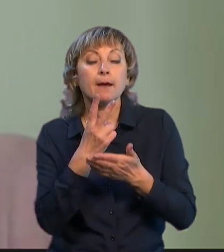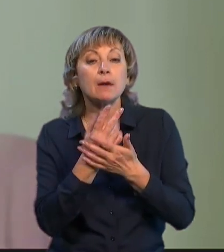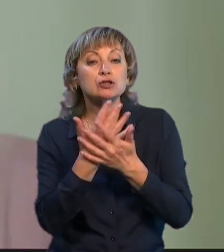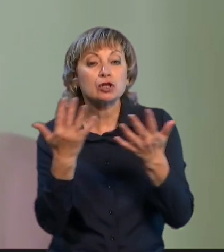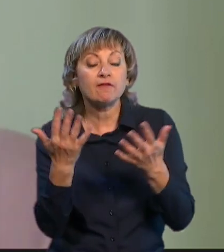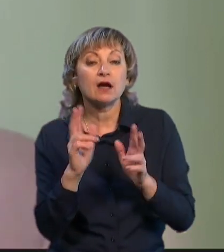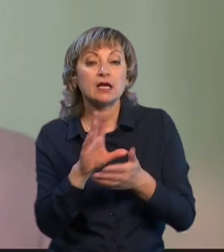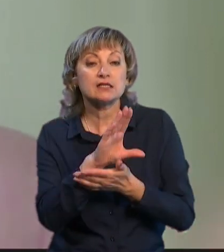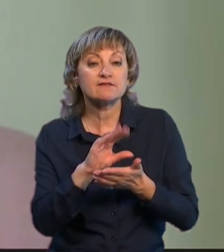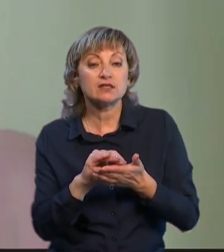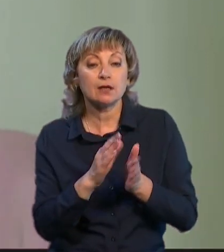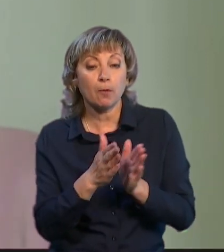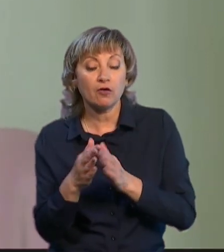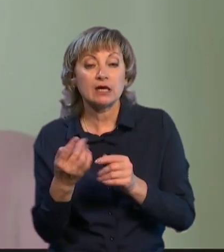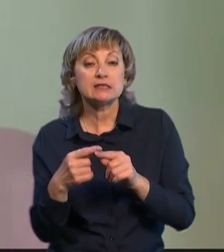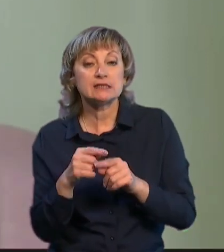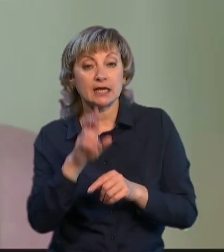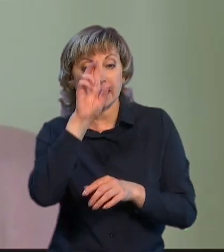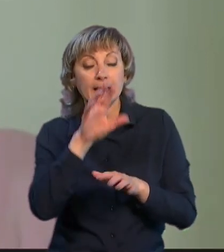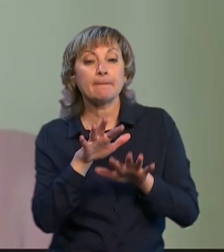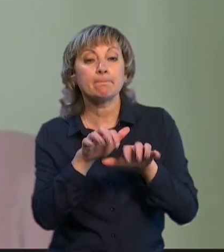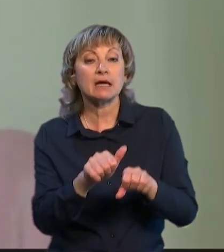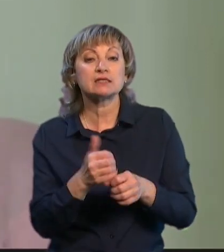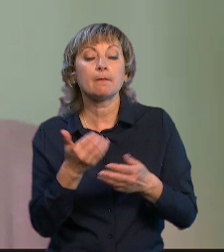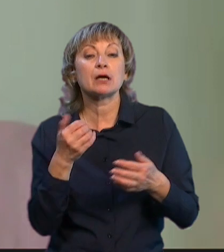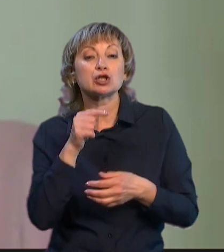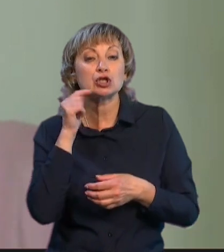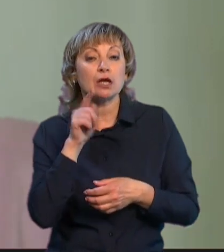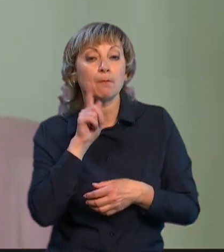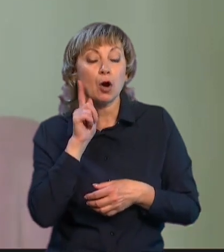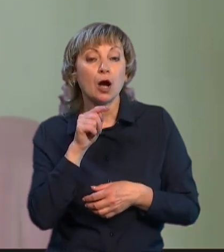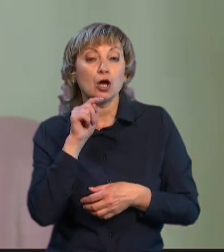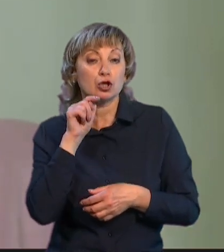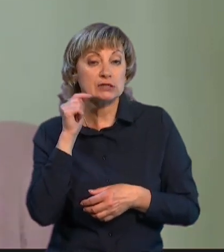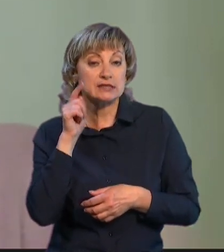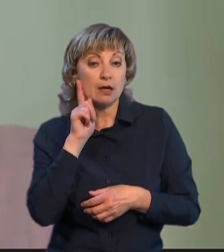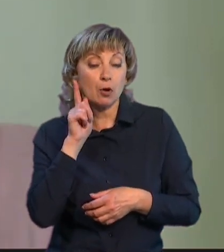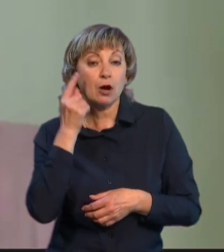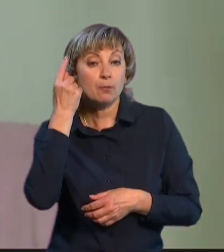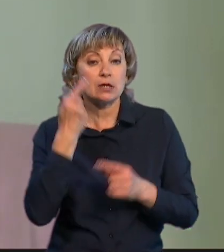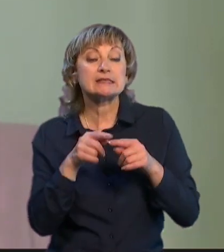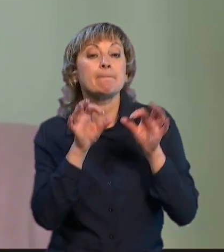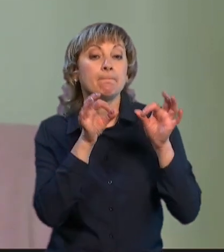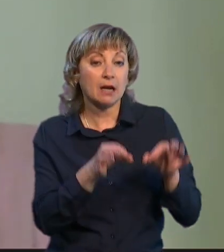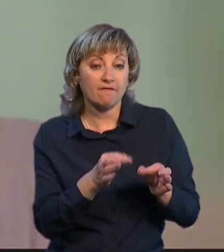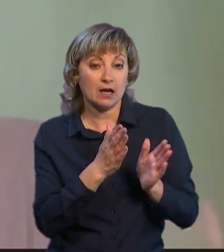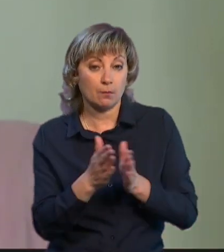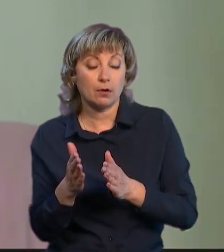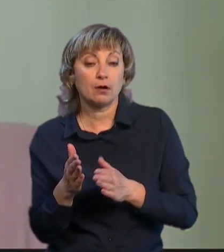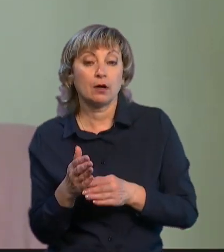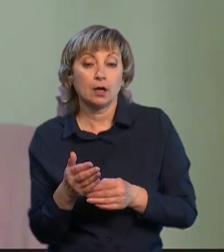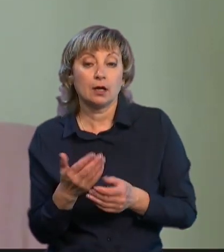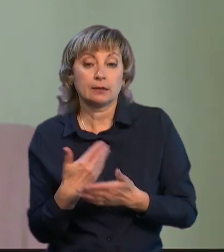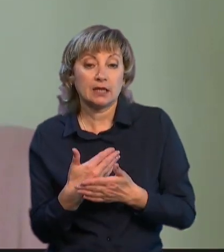як в зірці поведінки оцих імперцій перед російською молоддю. Адже російська молодь, як я його почула, подумала, що це правильна поведінка. Ось,